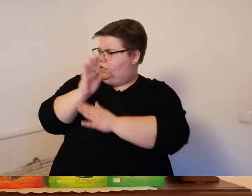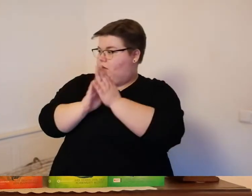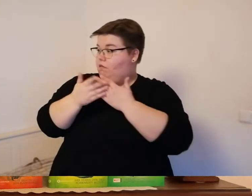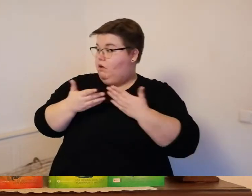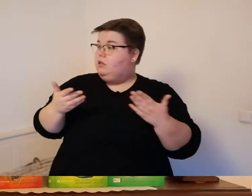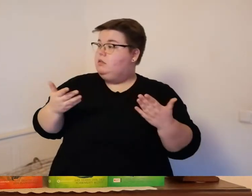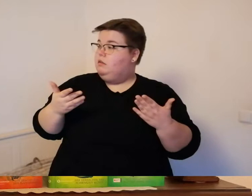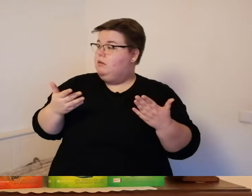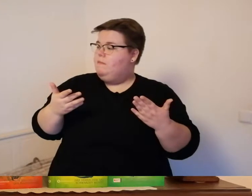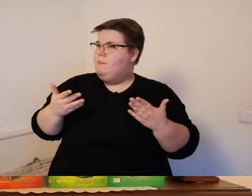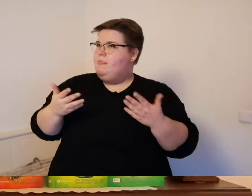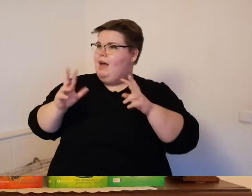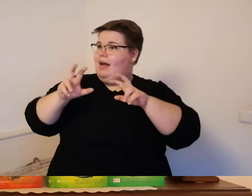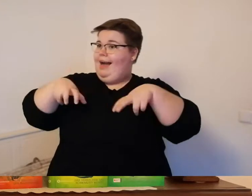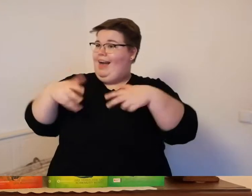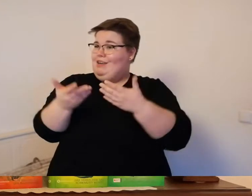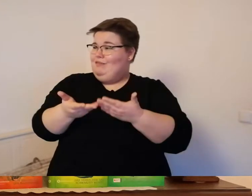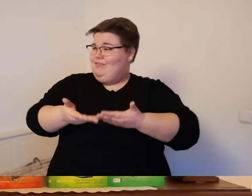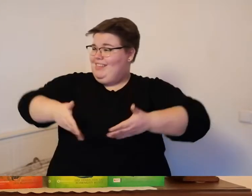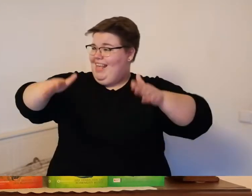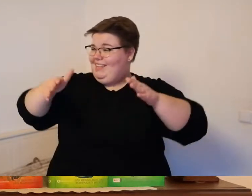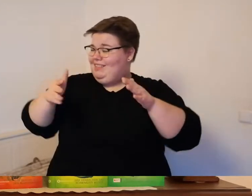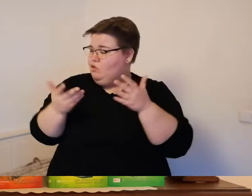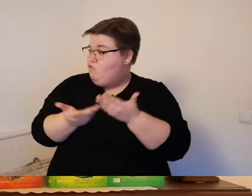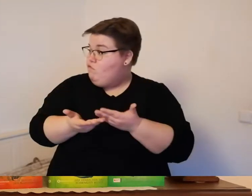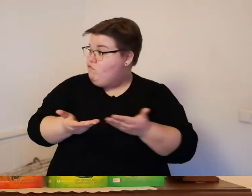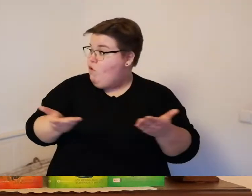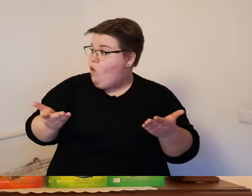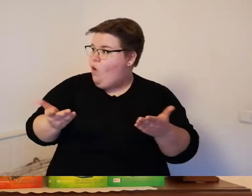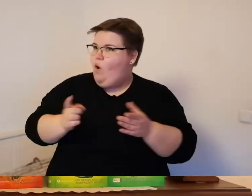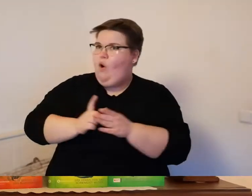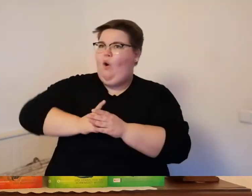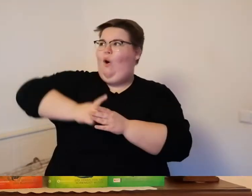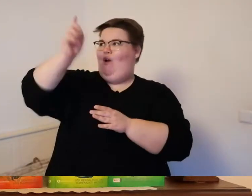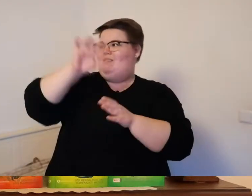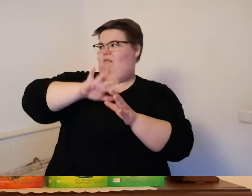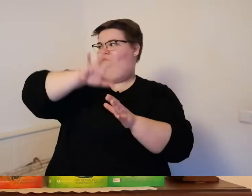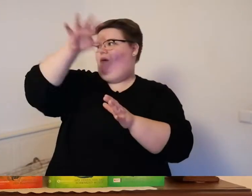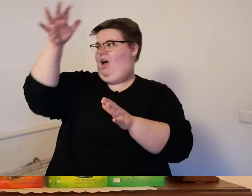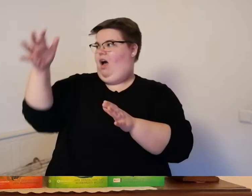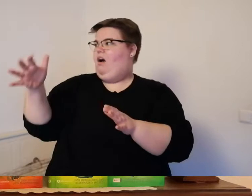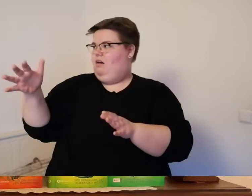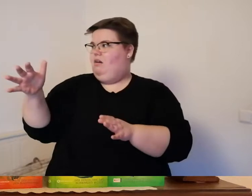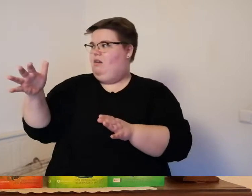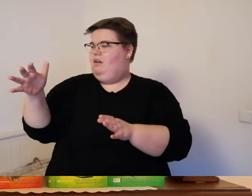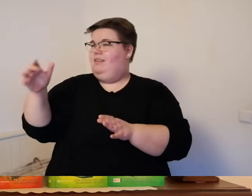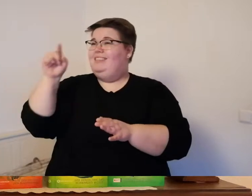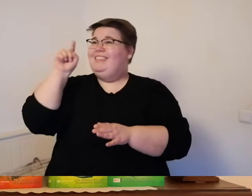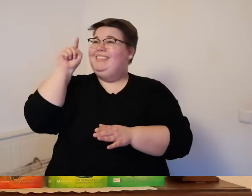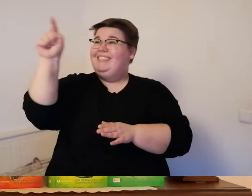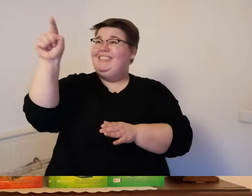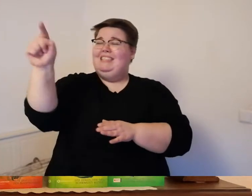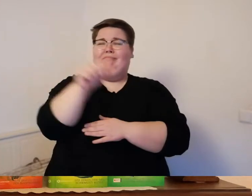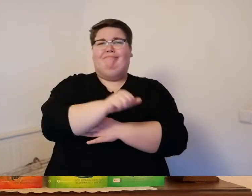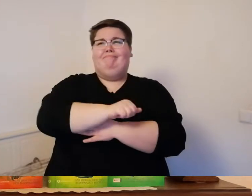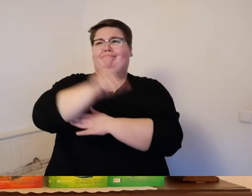der greif hat sein nest angeblich oben auf dem höchsten berg im dunklen gebirge und ich sehe weit und breit keinen